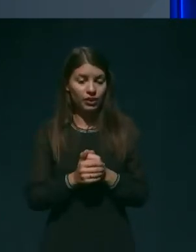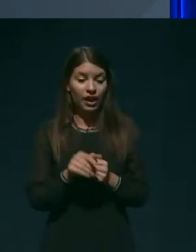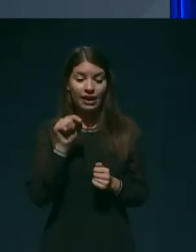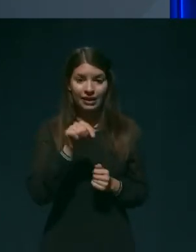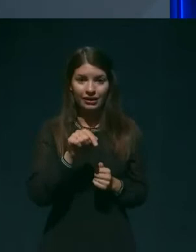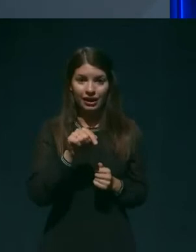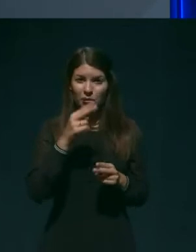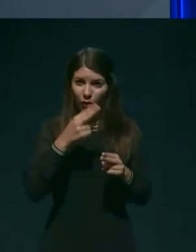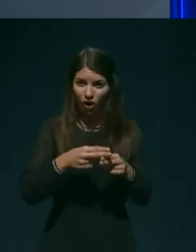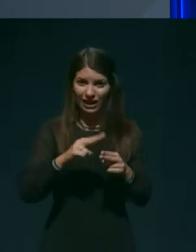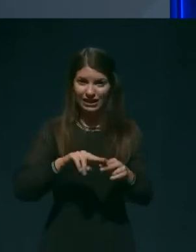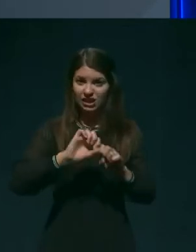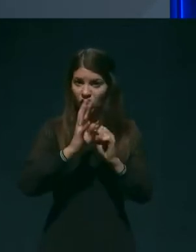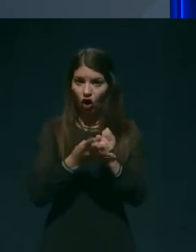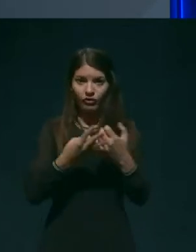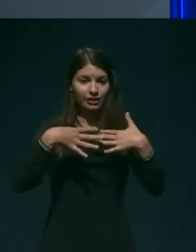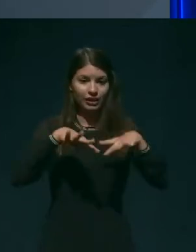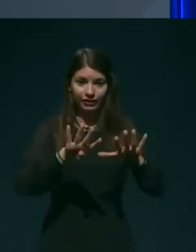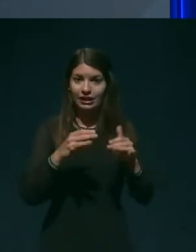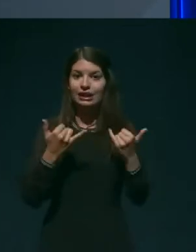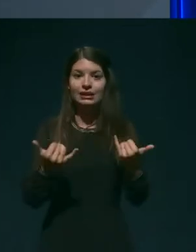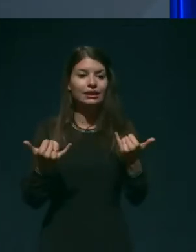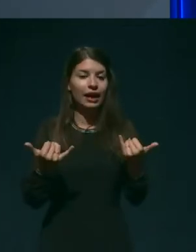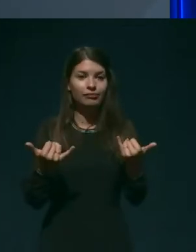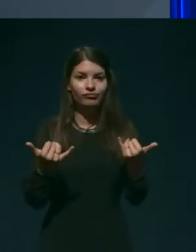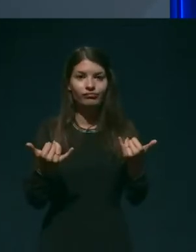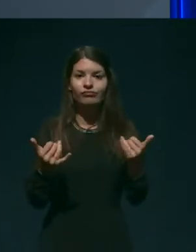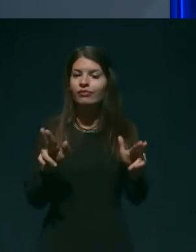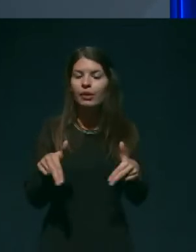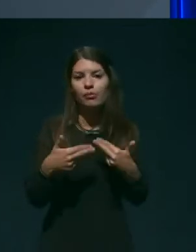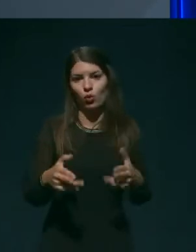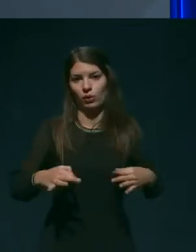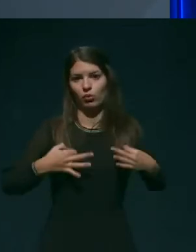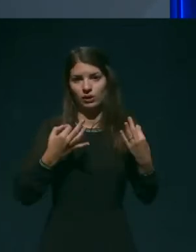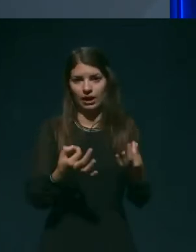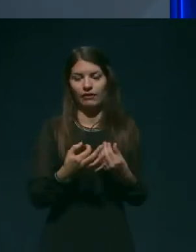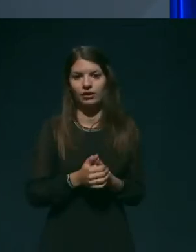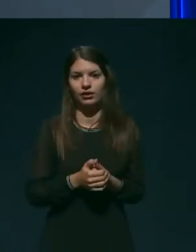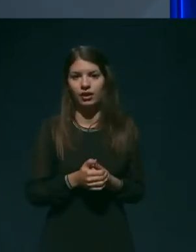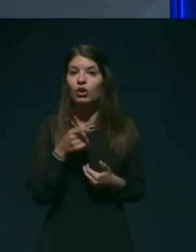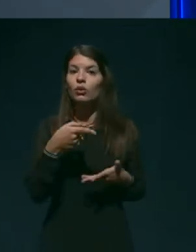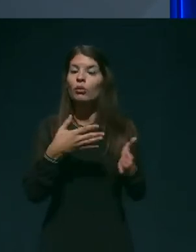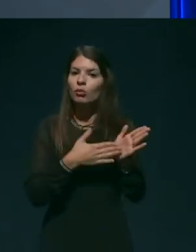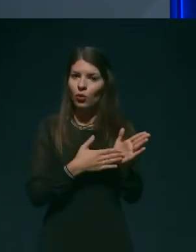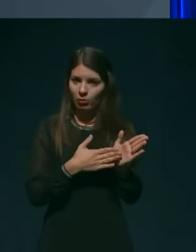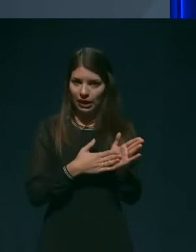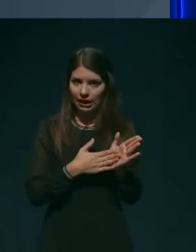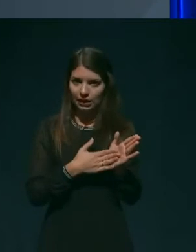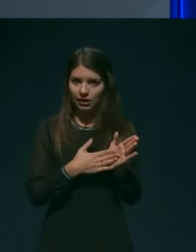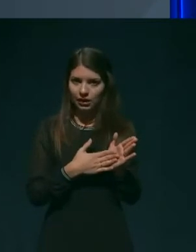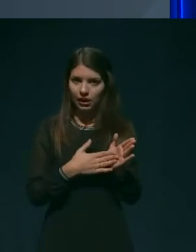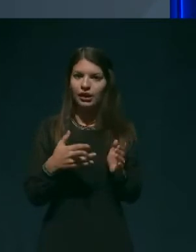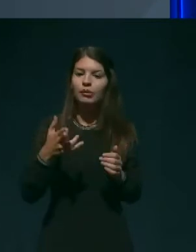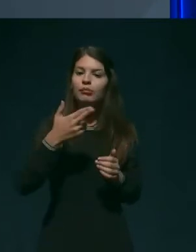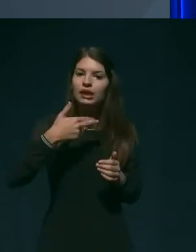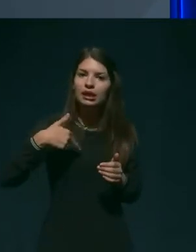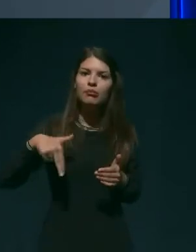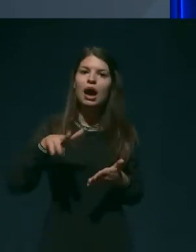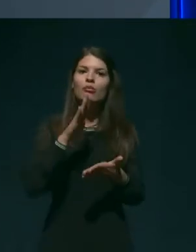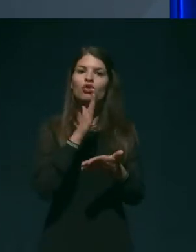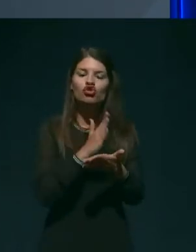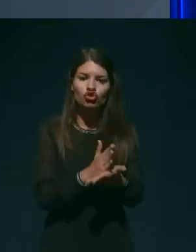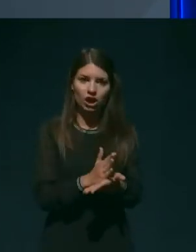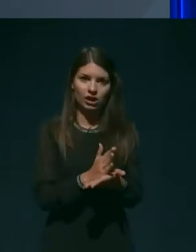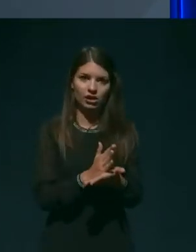vzročno ne moremo pozdraviti. Kar pomeni, da imamo znotraj že neke paljativne bolezni,